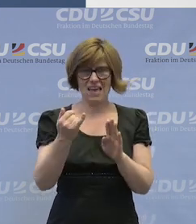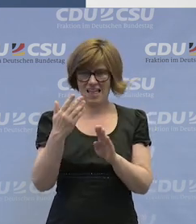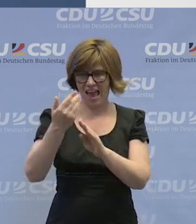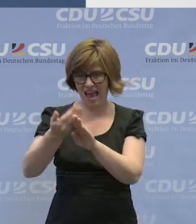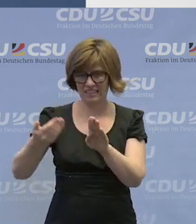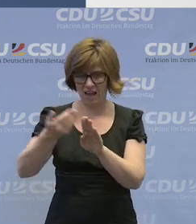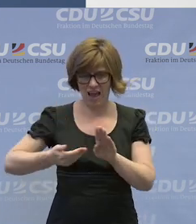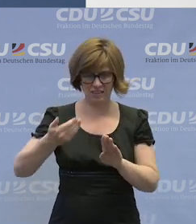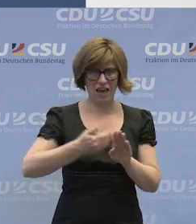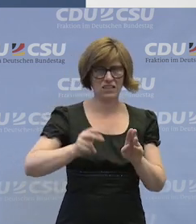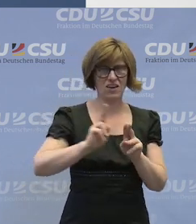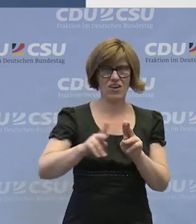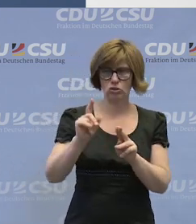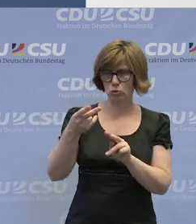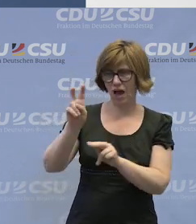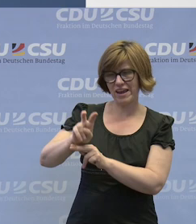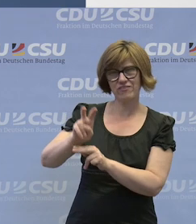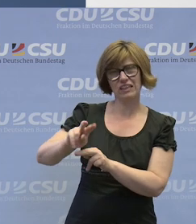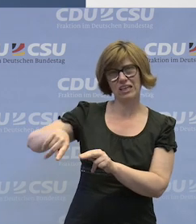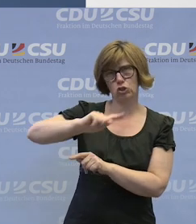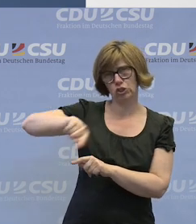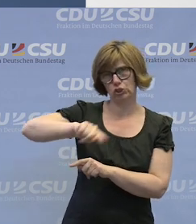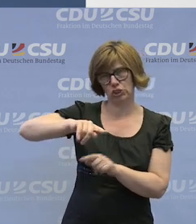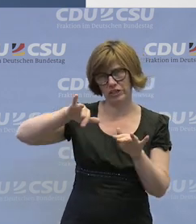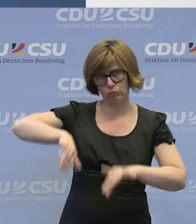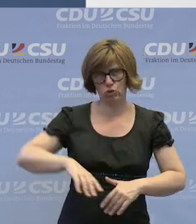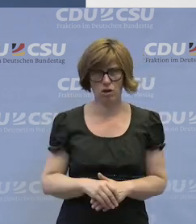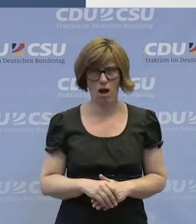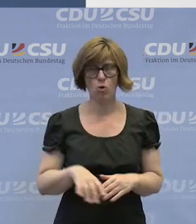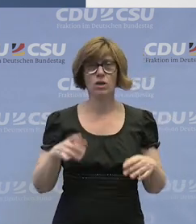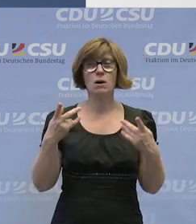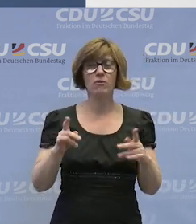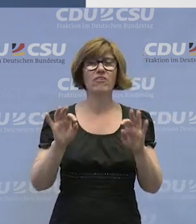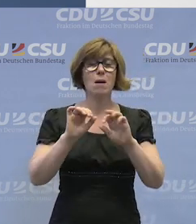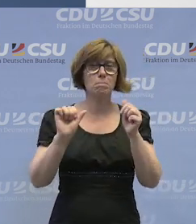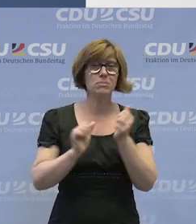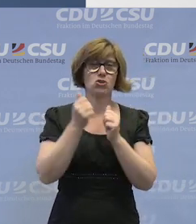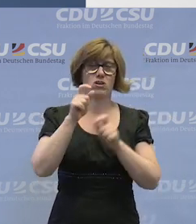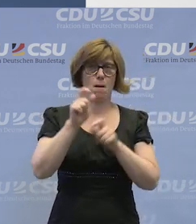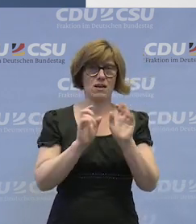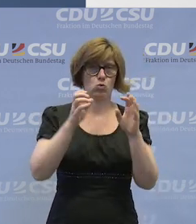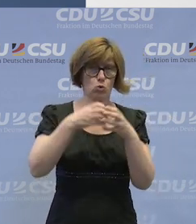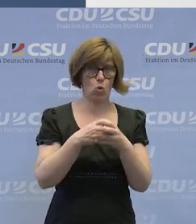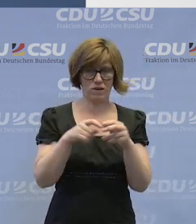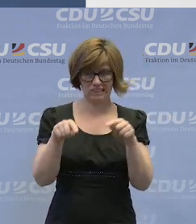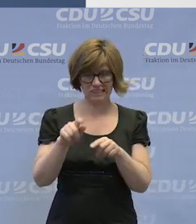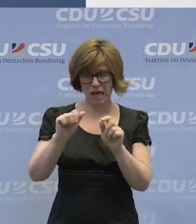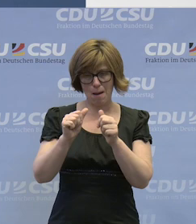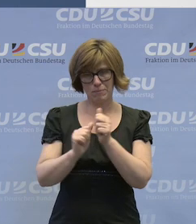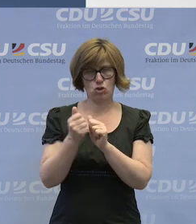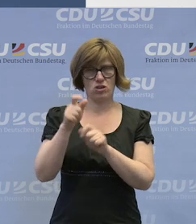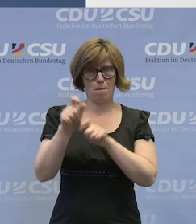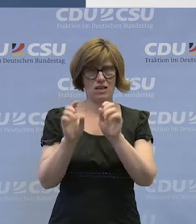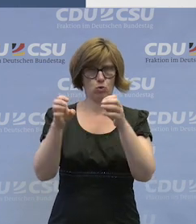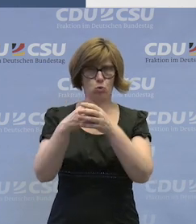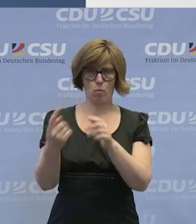Werkstatt in jedem Fall auch einen Vertreter zu entsenden hat. Und es ist auch bei besonderen Personengruppen von dieser besonderen Personengruppe einen